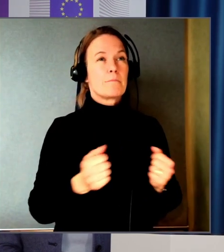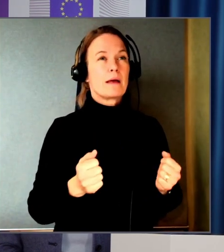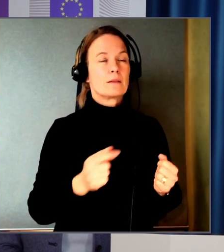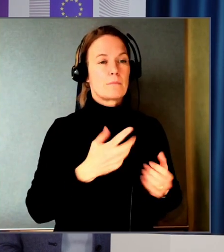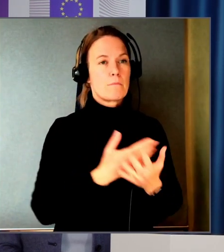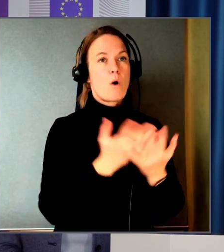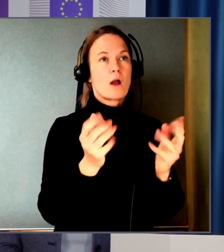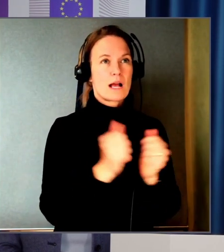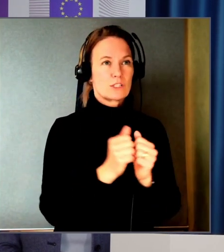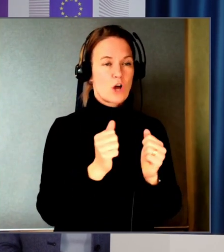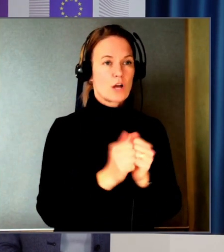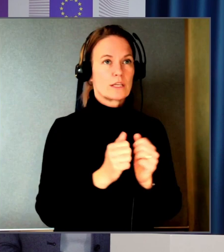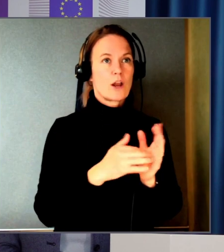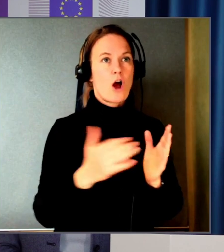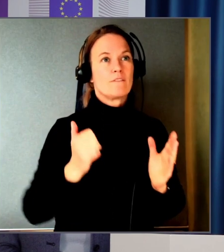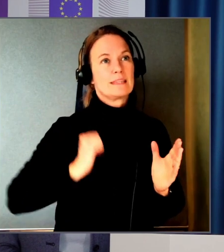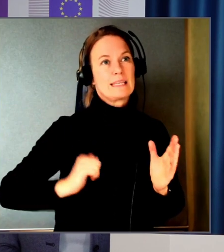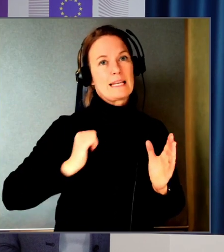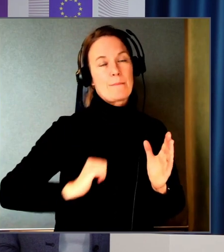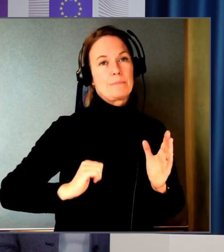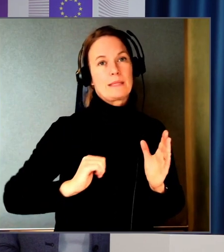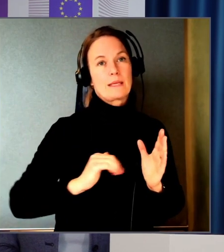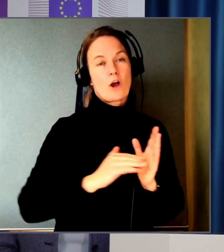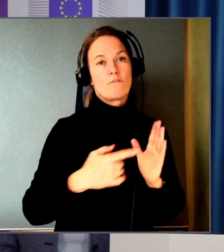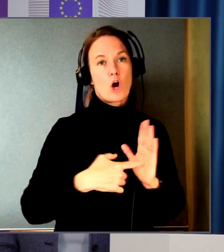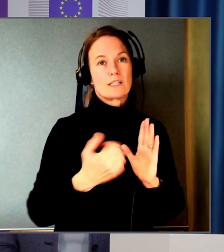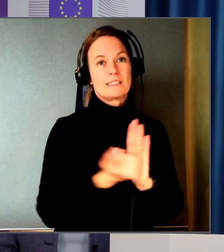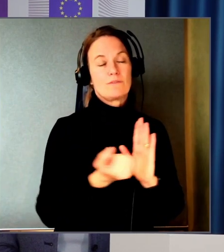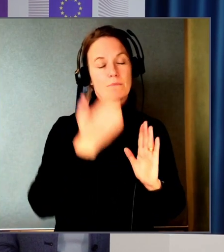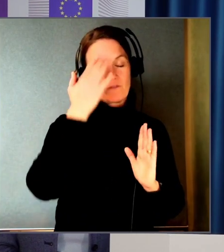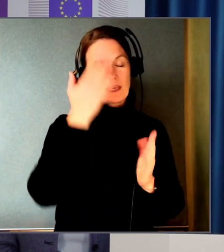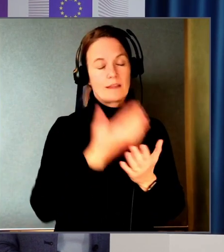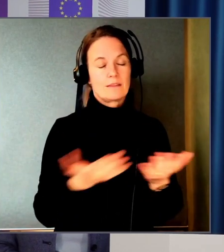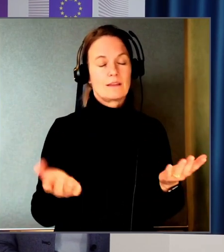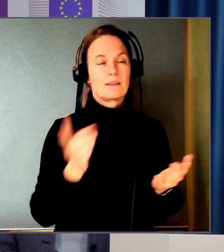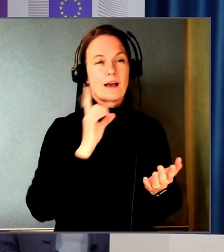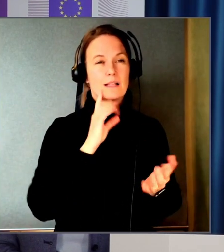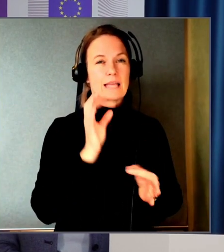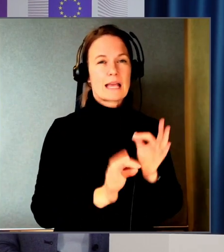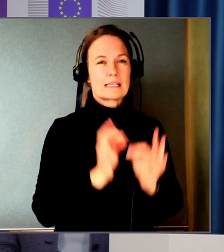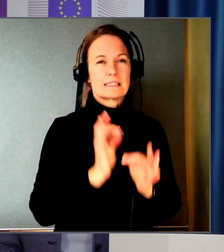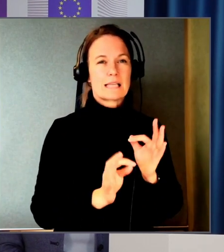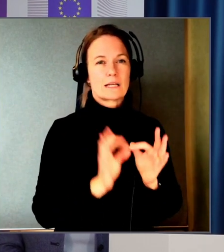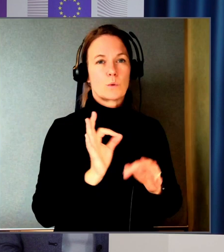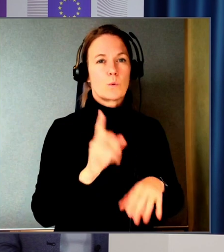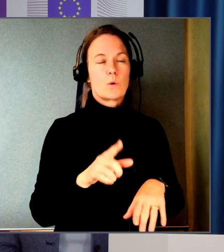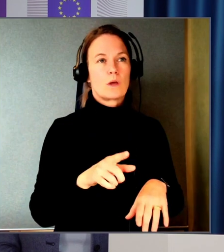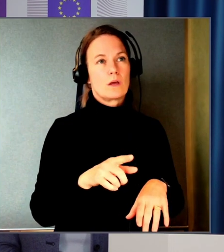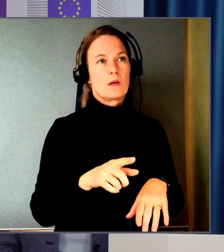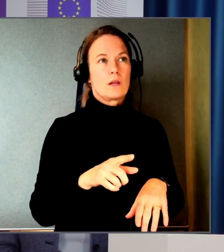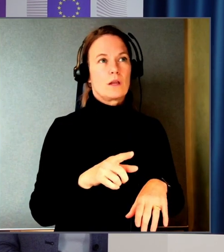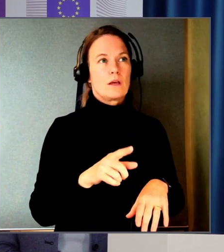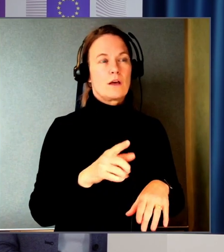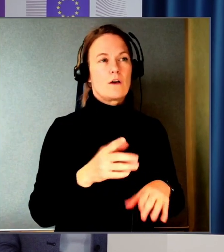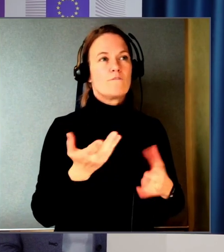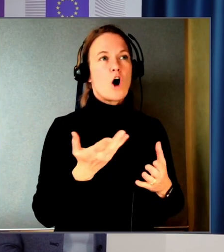tillämpning utav lagstiftning. Att man vet inte alltid exakt hur långt lagen kommer att gå. För att